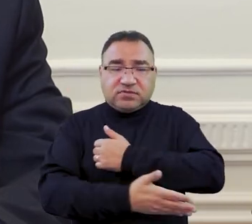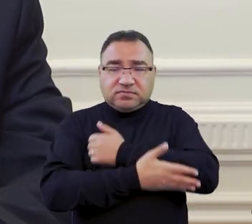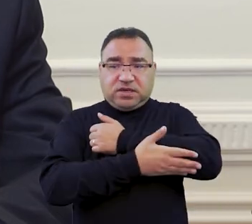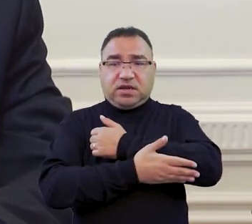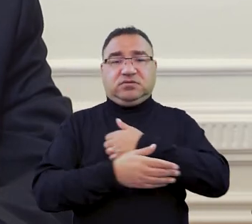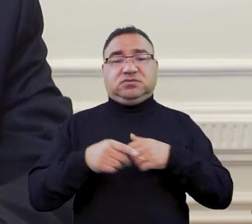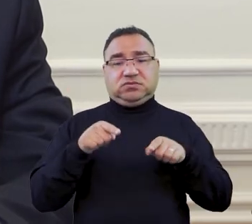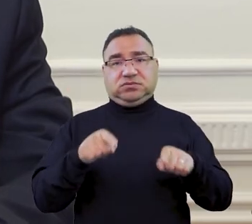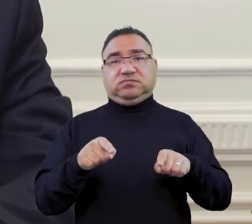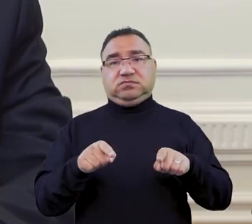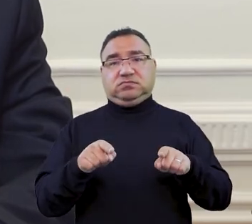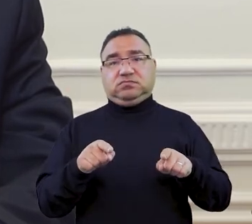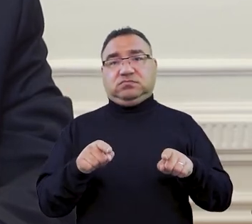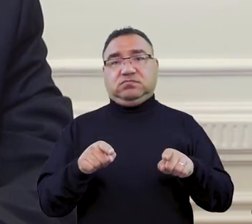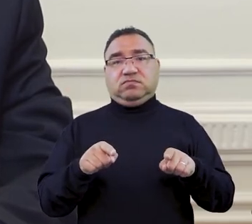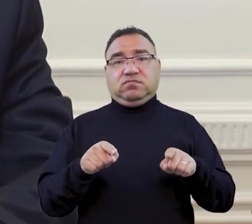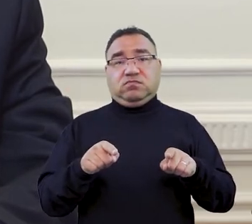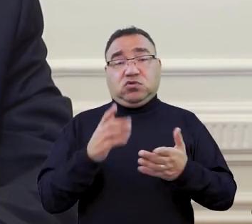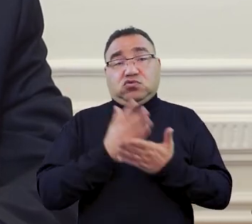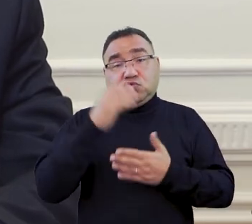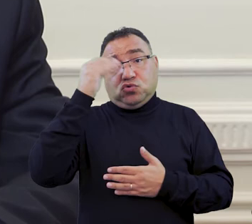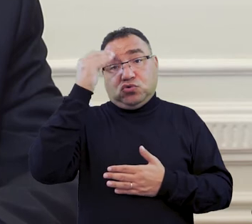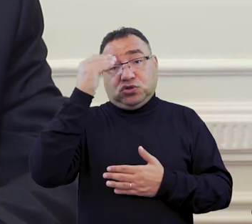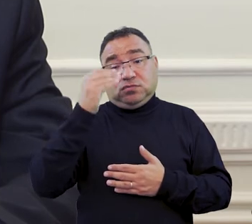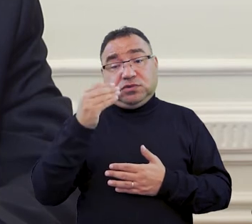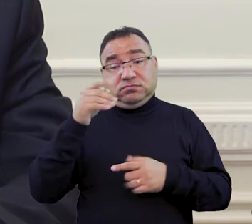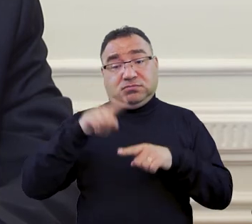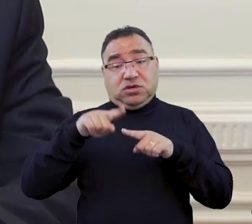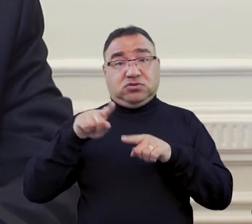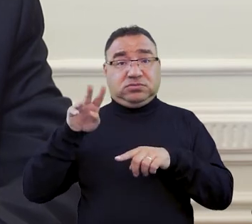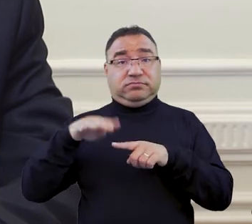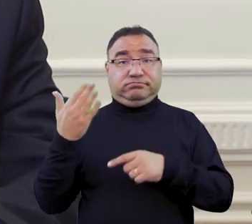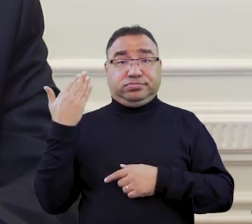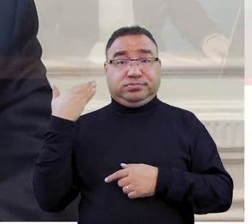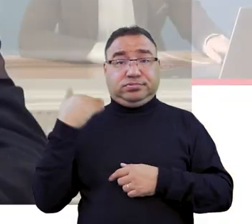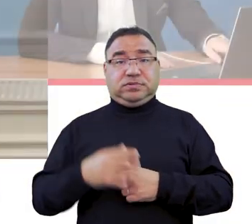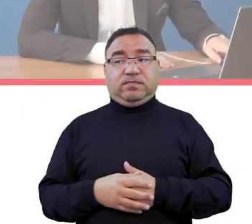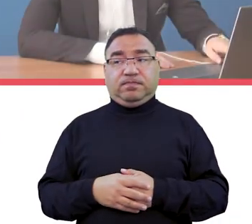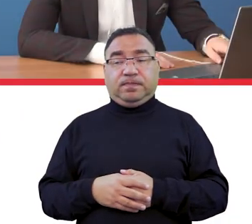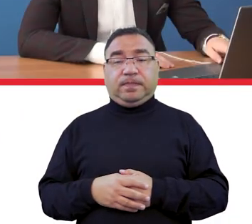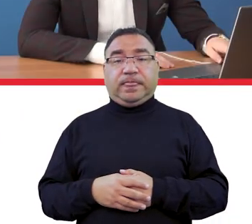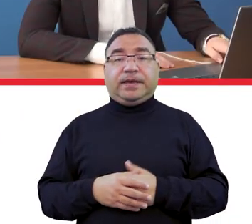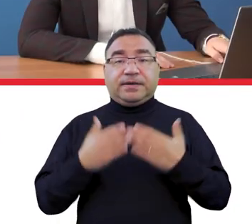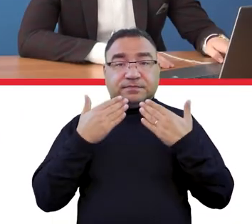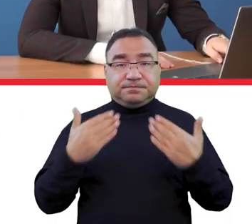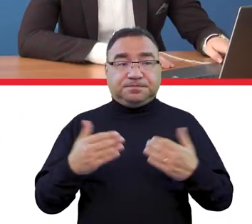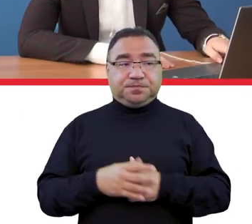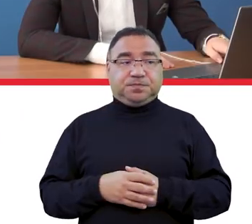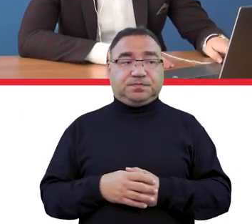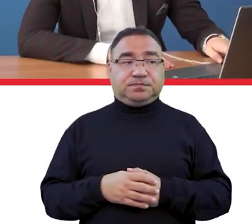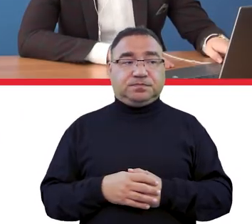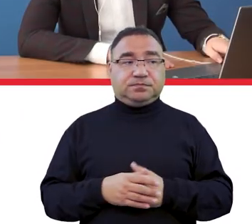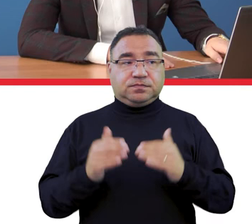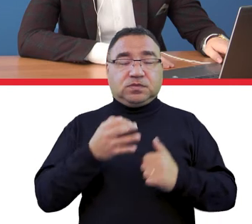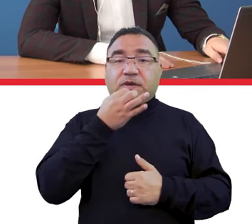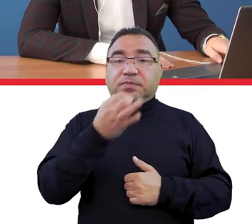się tym, czego się uczymy przez ostatnie miesiące. Rozumiem, dziękuję. Pojawiło